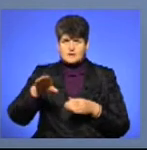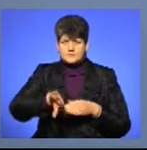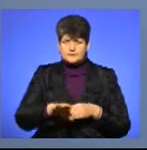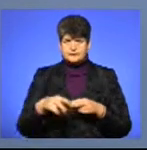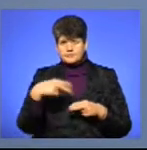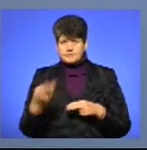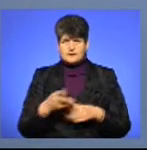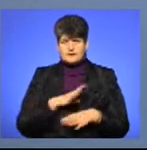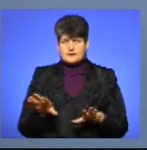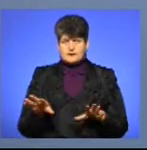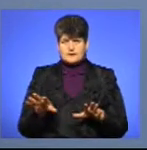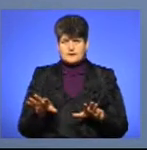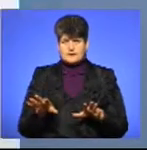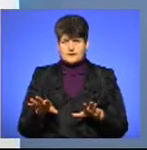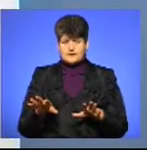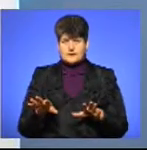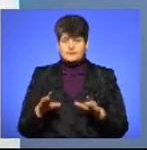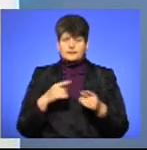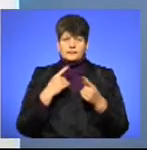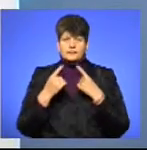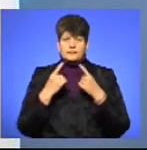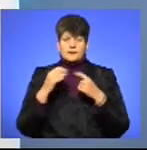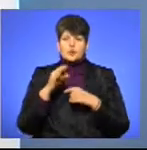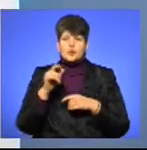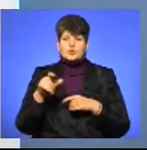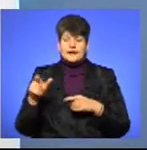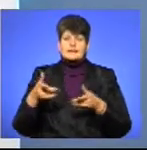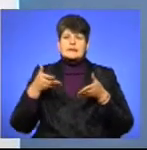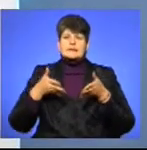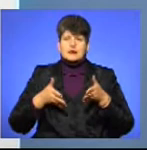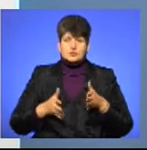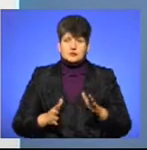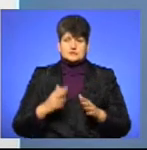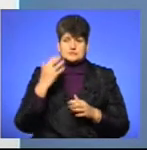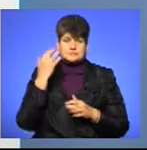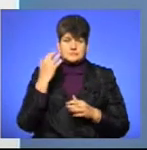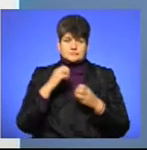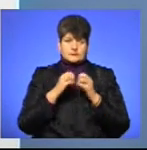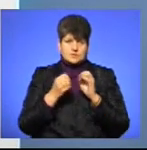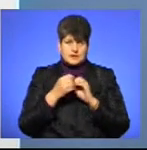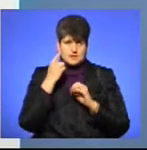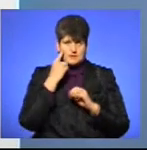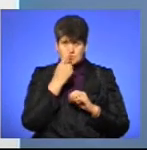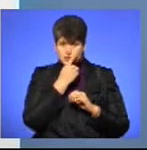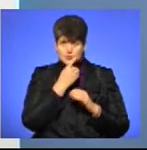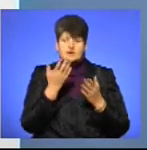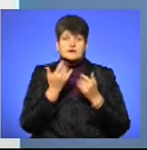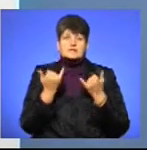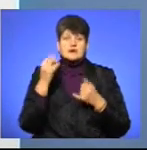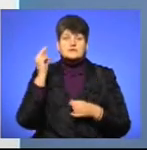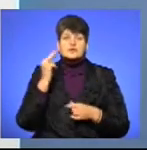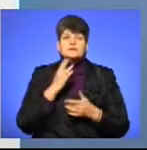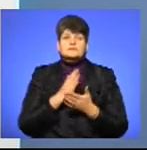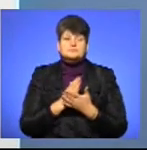Дякуємо. А от якщо, говеречи про людей, які народилися в Адами Зору, де вони зараз навчаються?